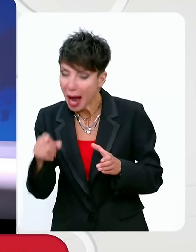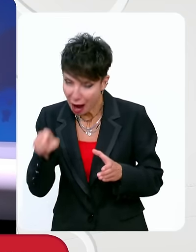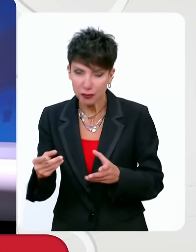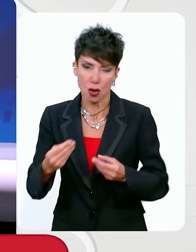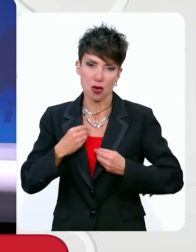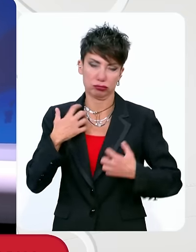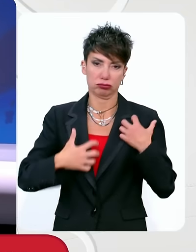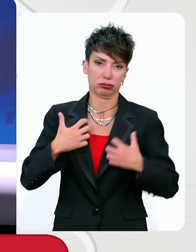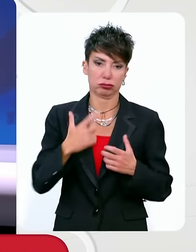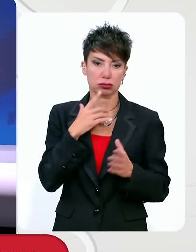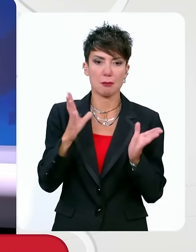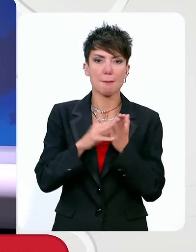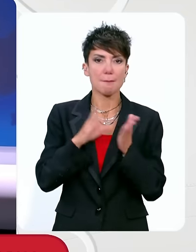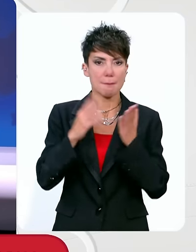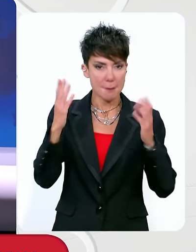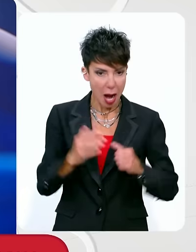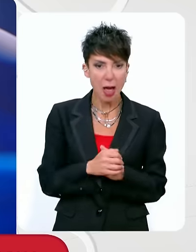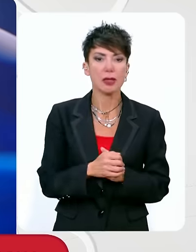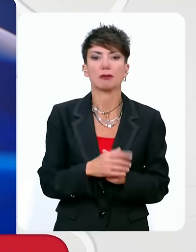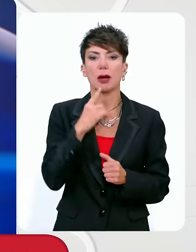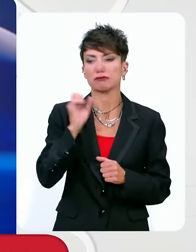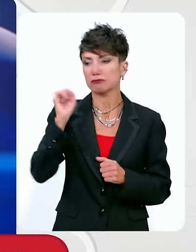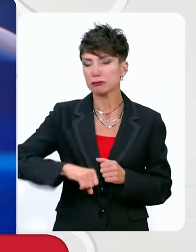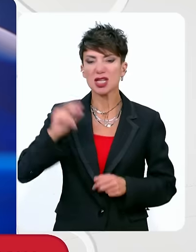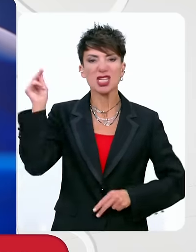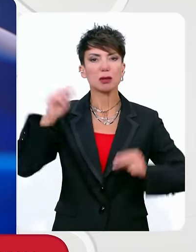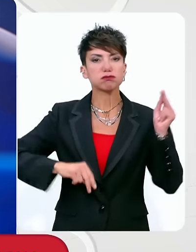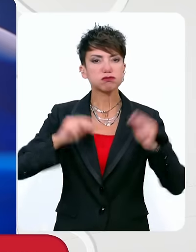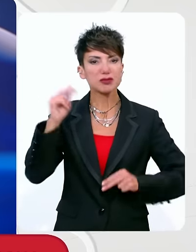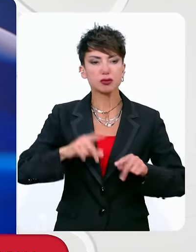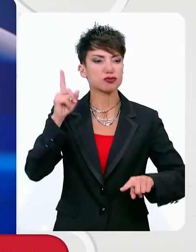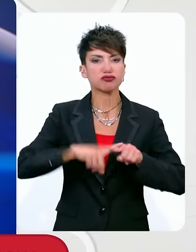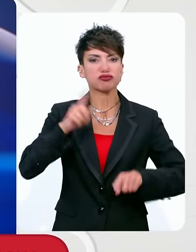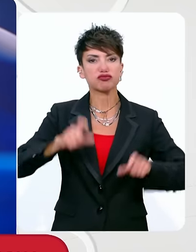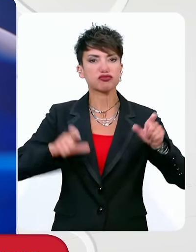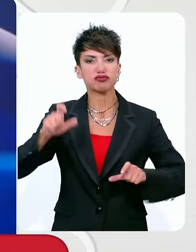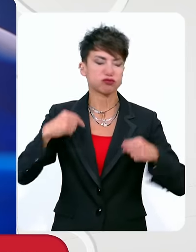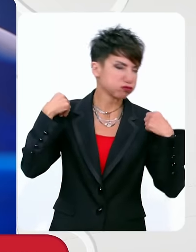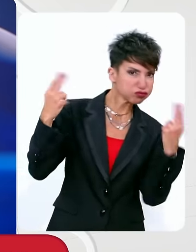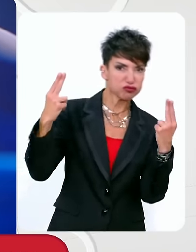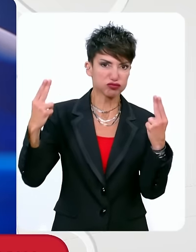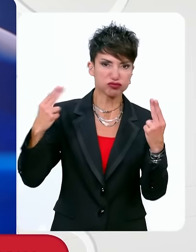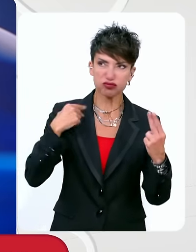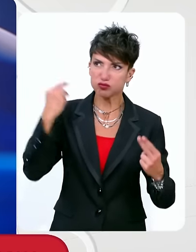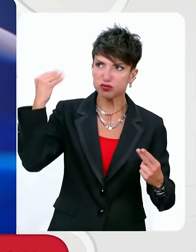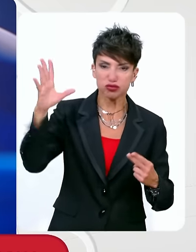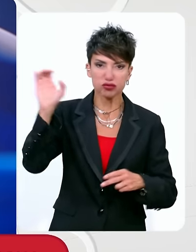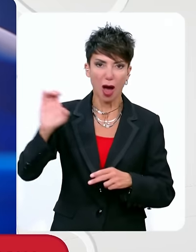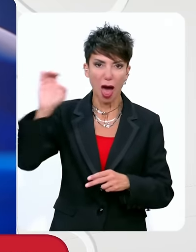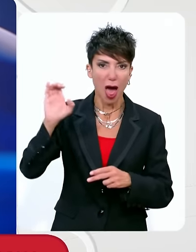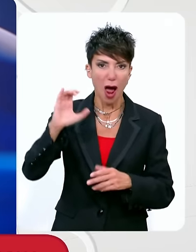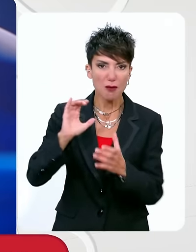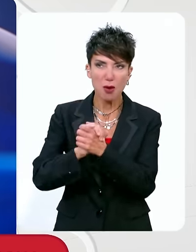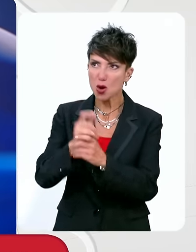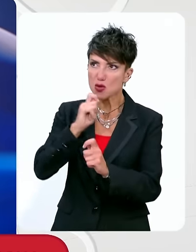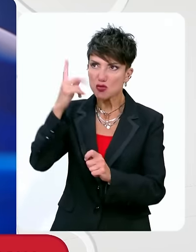ψήφος, για παράδειγμα, του ελληνικού λαού, που θέλει ειλικρινά να αμφισβητήσει την Ευρωπαϊκή Ένωση και τις πολιτικές της, να αμφισβητήσει